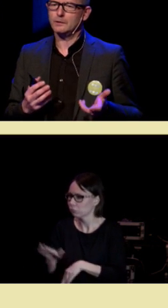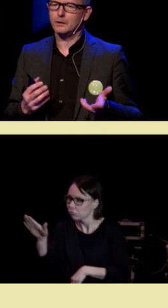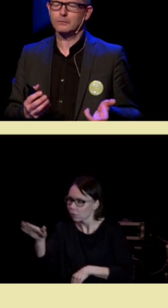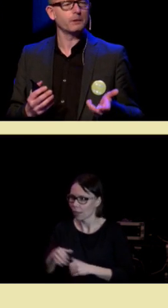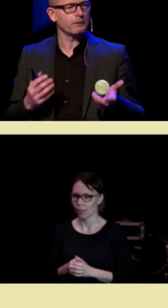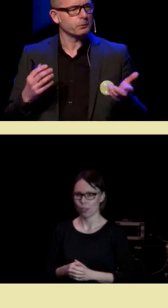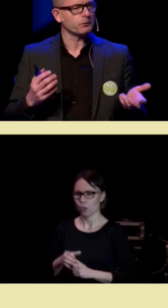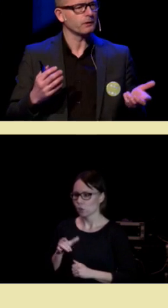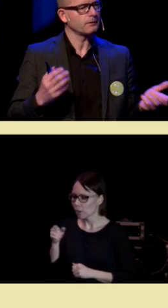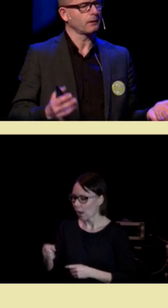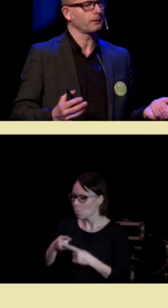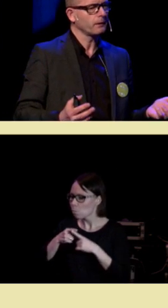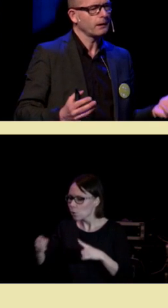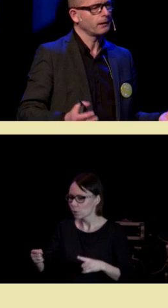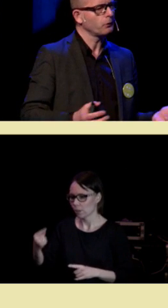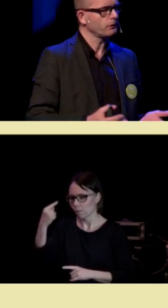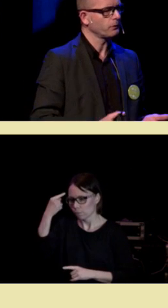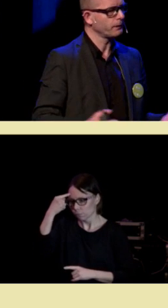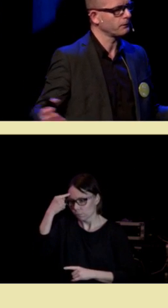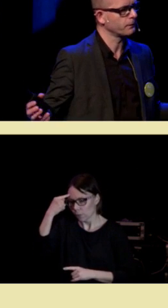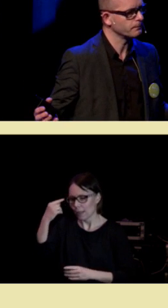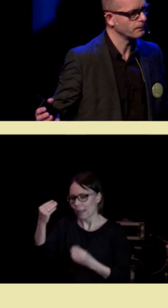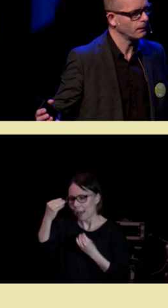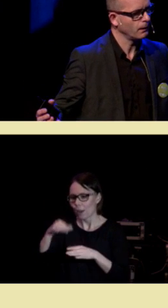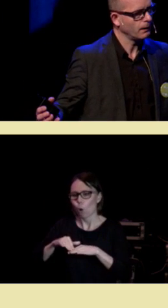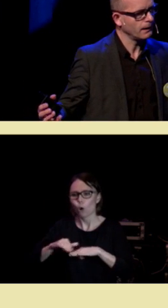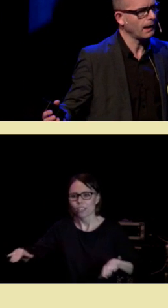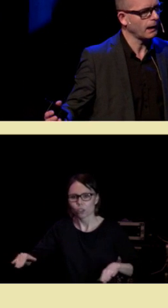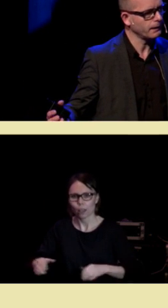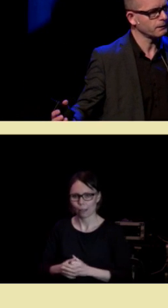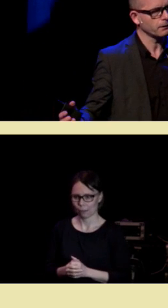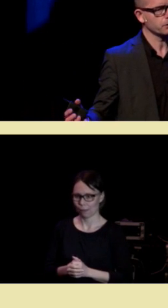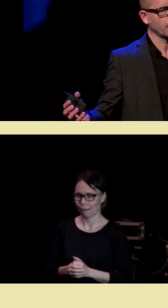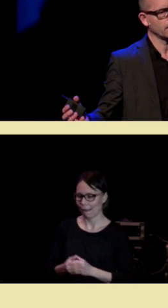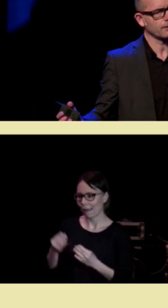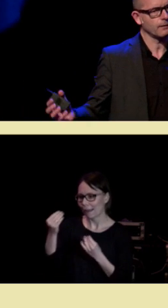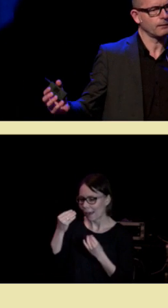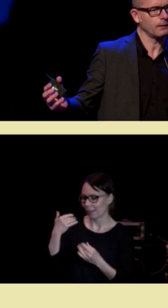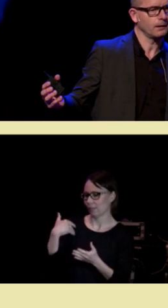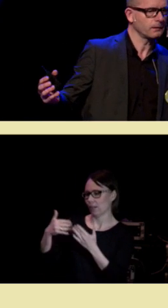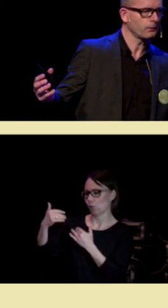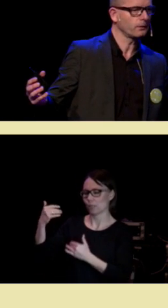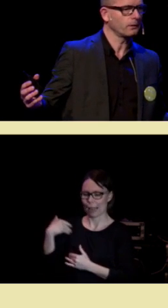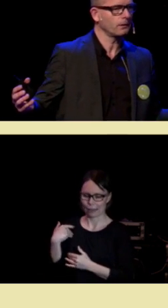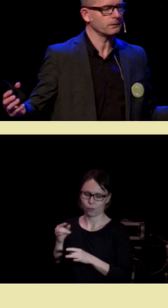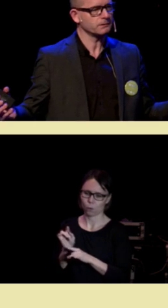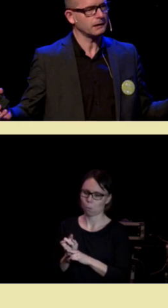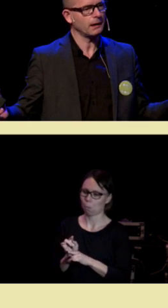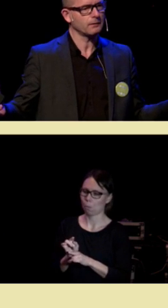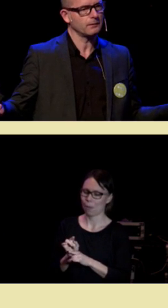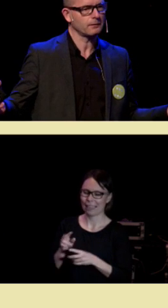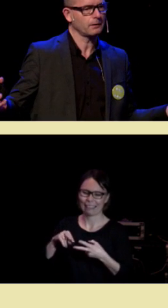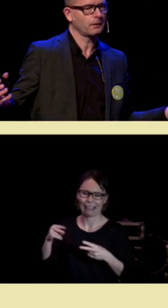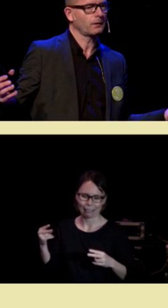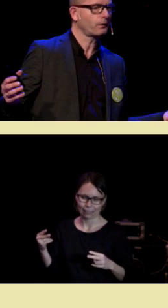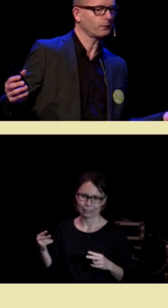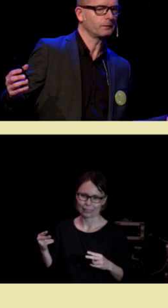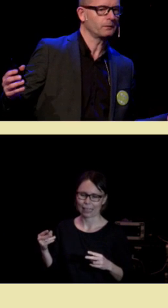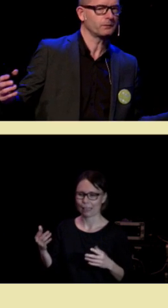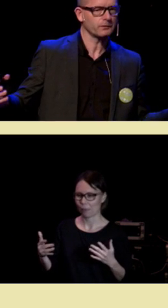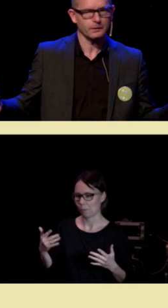Fordi da ble vi plutselig stand til å lære horisontalt. Læring tradisjonelt sett i sånn genetisk